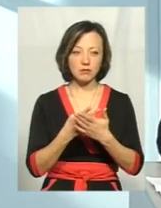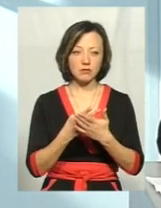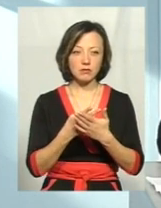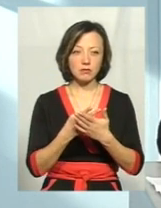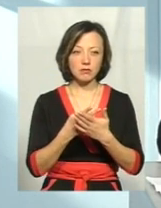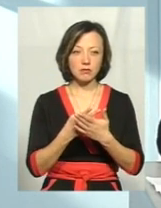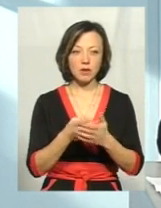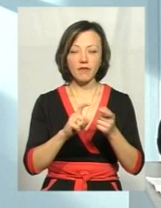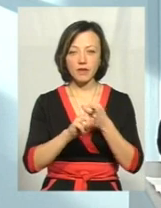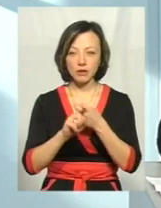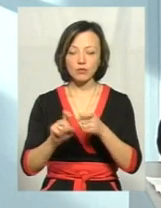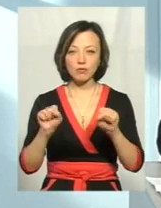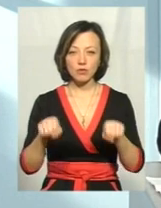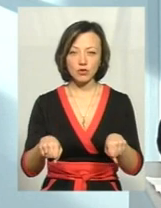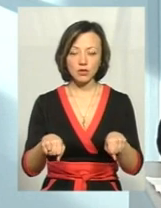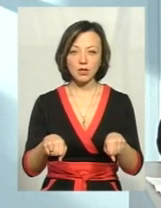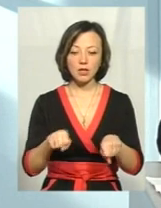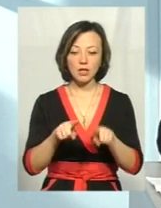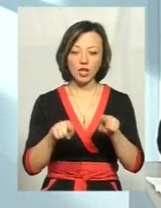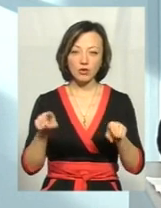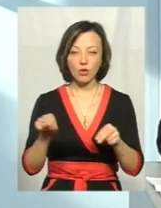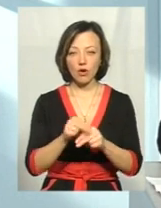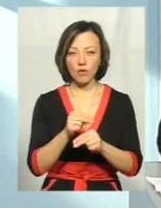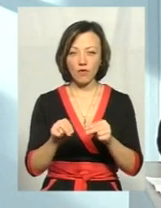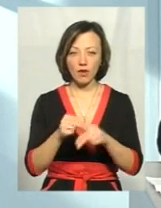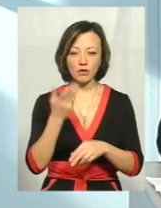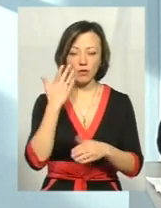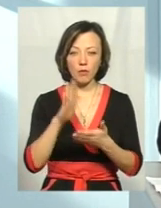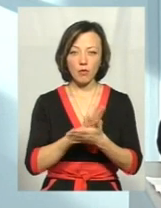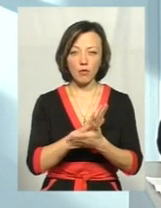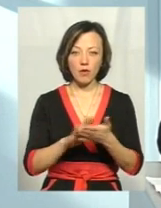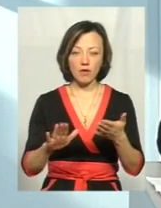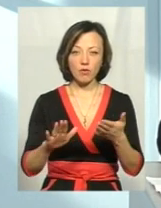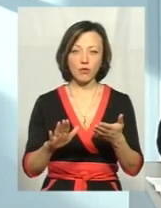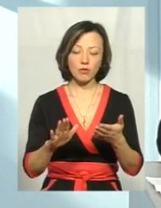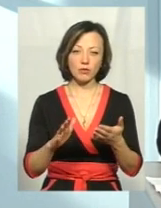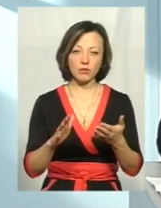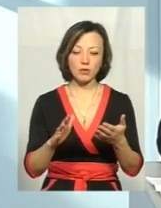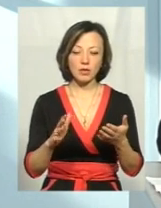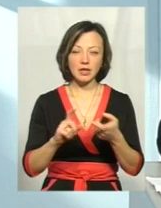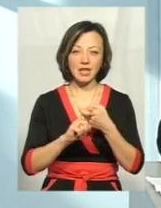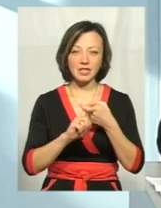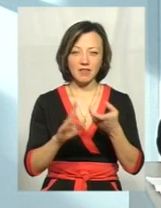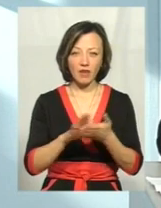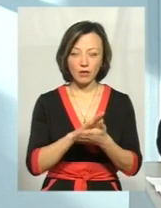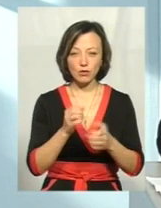вірусів, то тут можна дещо коригувати промивку, дезінфекцію, робити джерела водопостачання. Дякую,